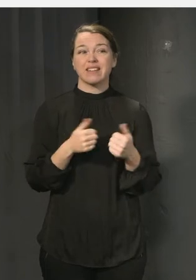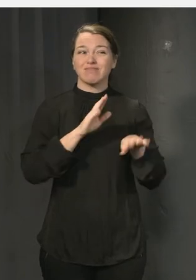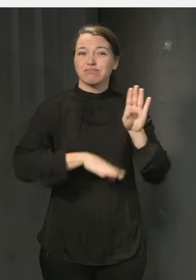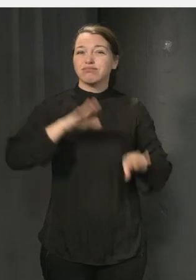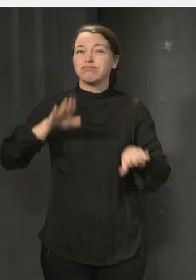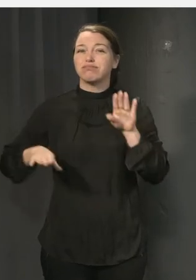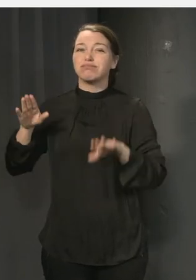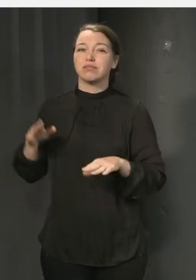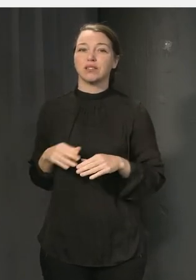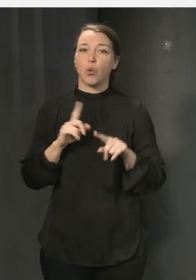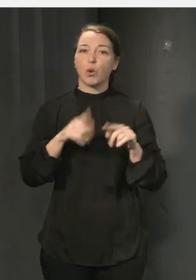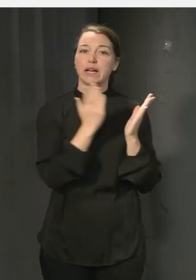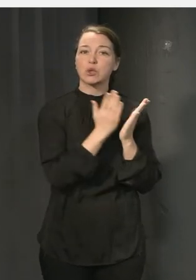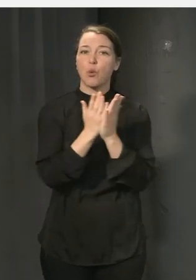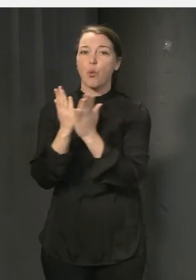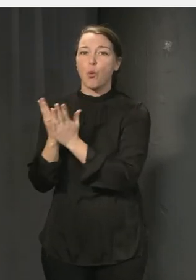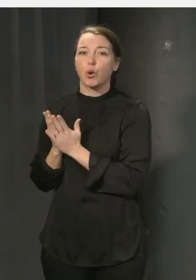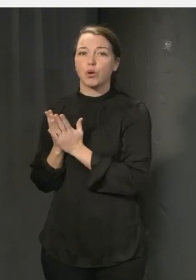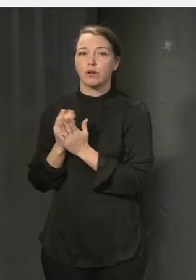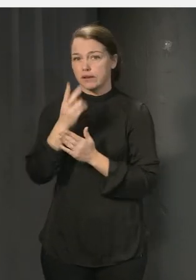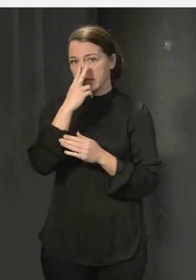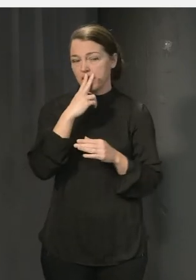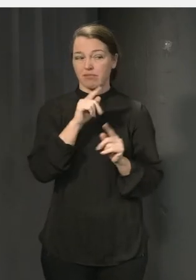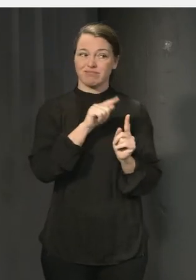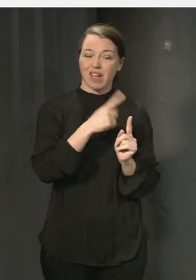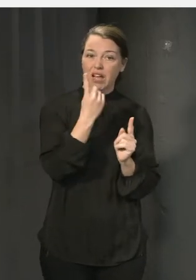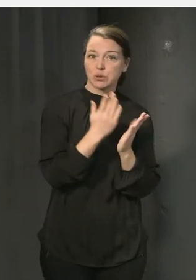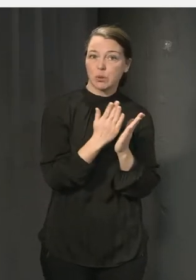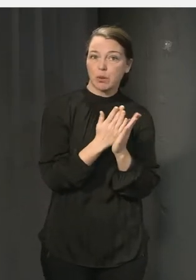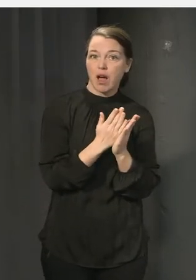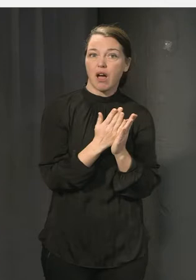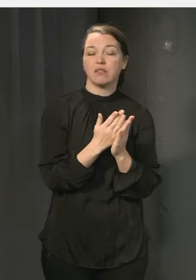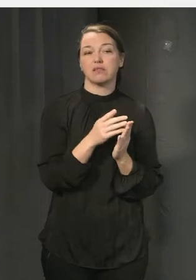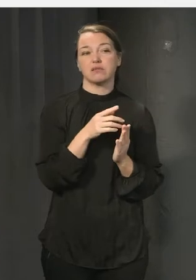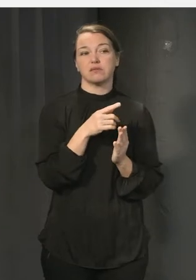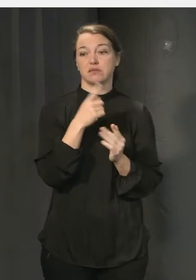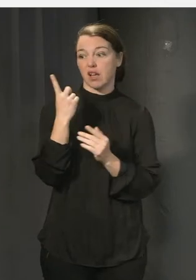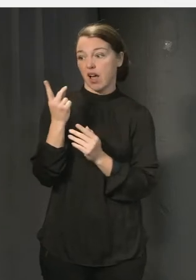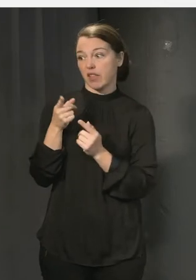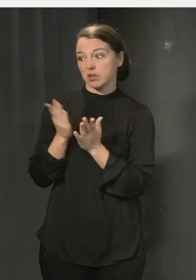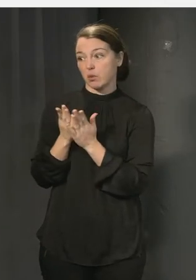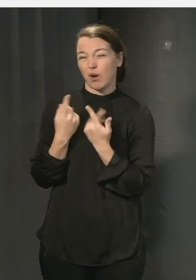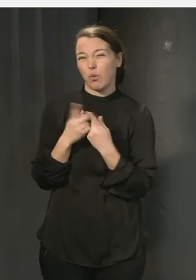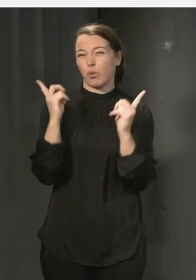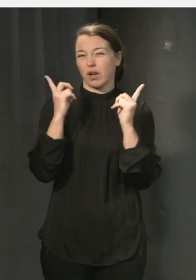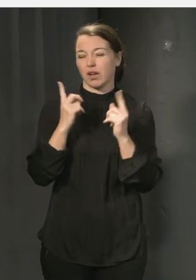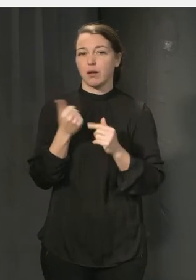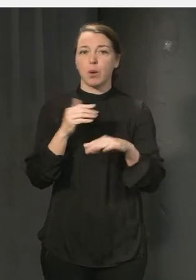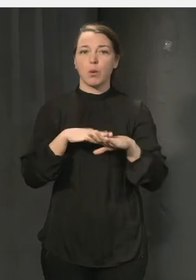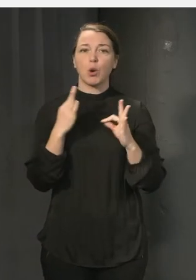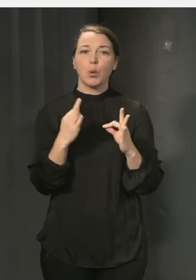när vi tittar på hur det ser ut på olika skolor. Och det beror naturligtvis på hur man jobbar med